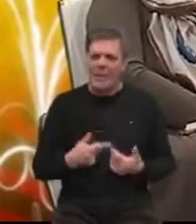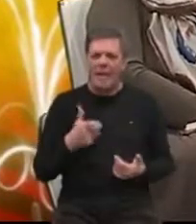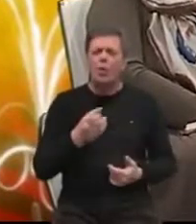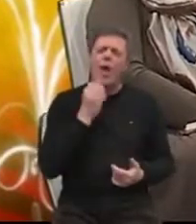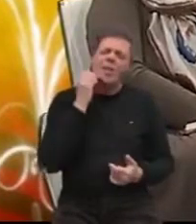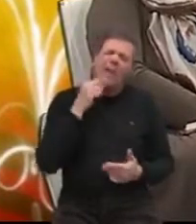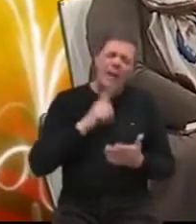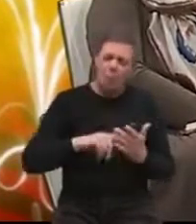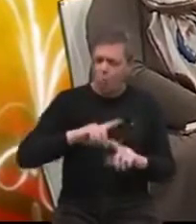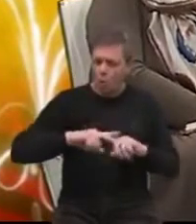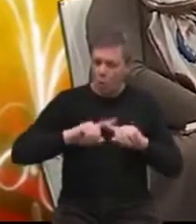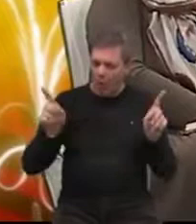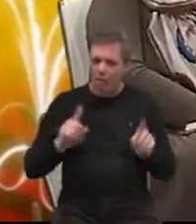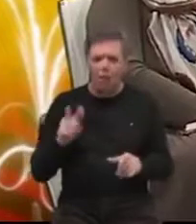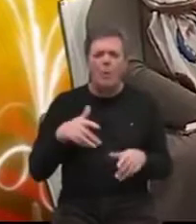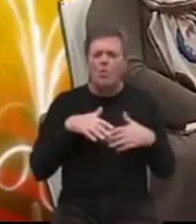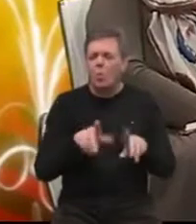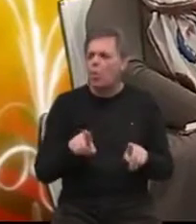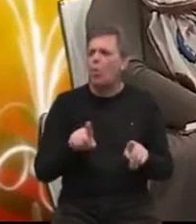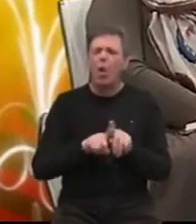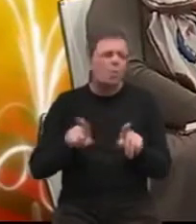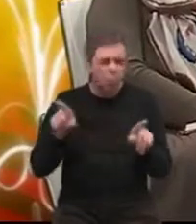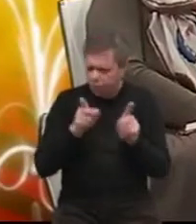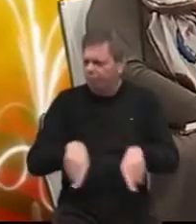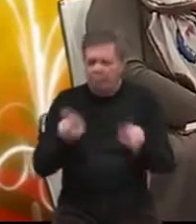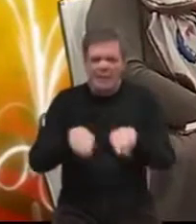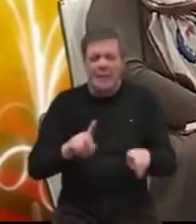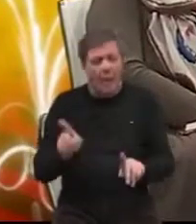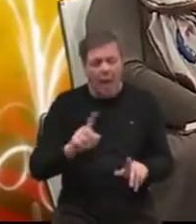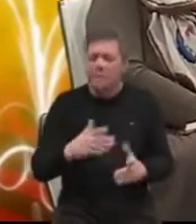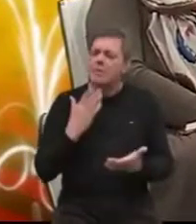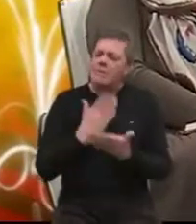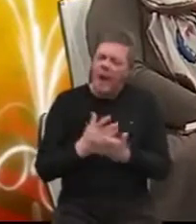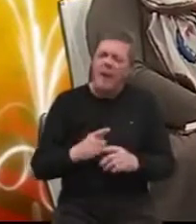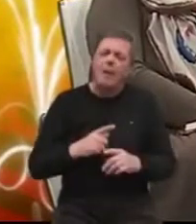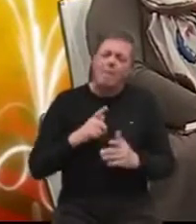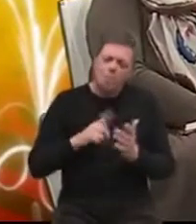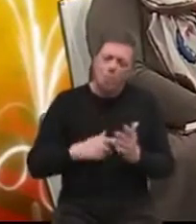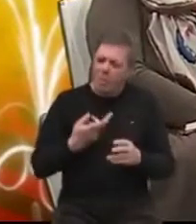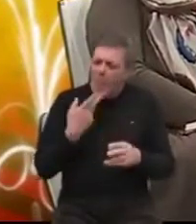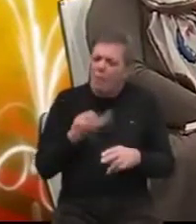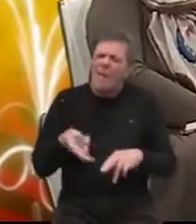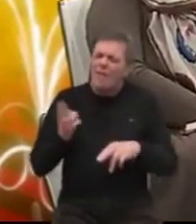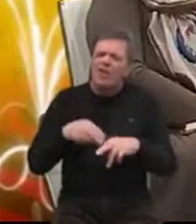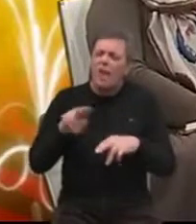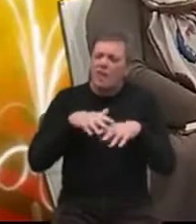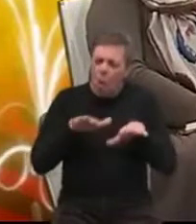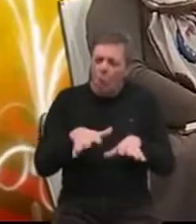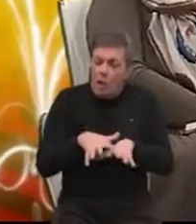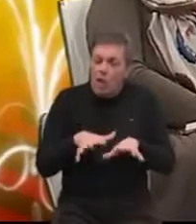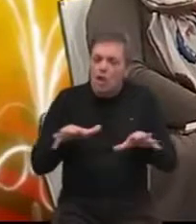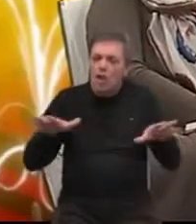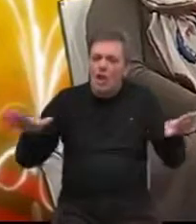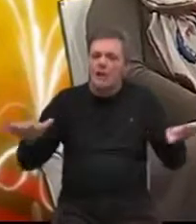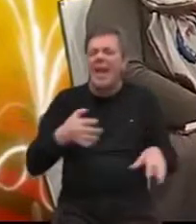svaki put drugačiji. To nisu ljudi koji se ponavljaju, nego da je to svaki put. Znači mi sve veći, mi se širimo. Mi širi se